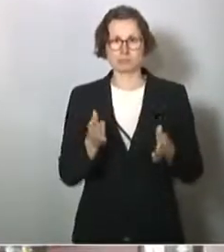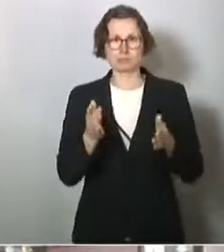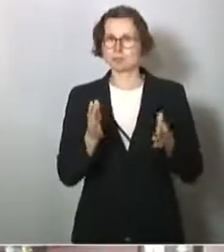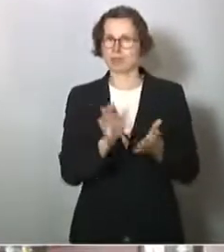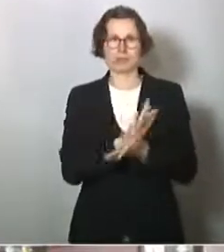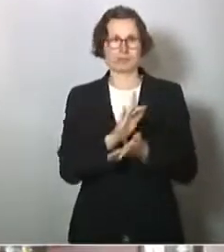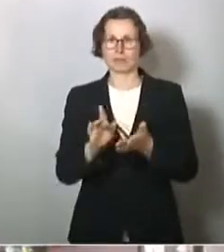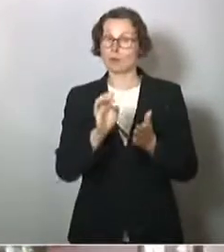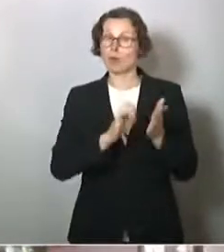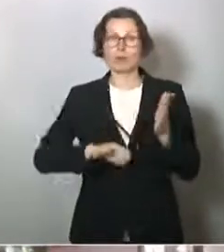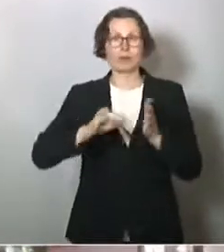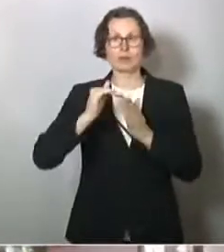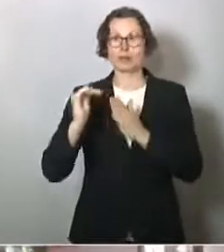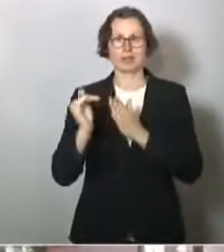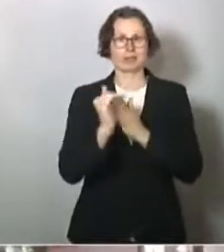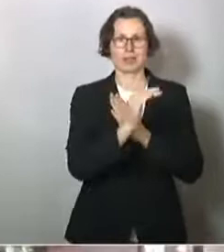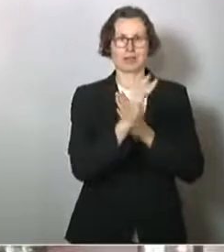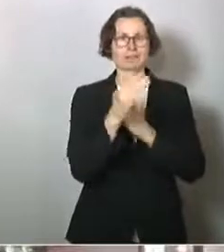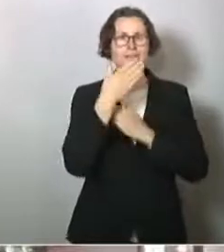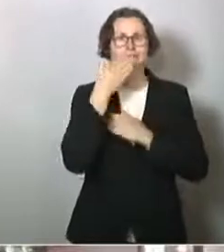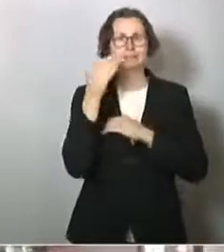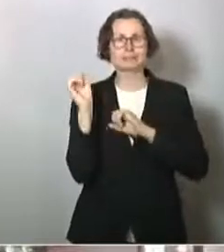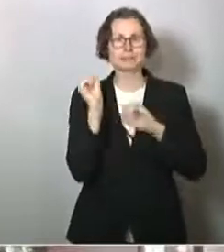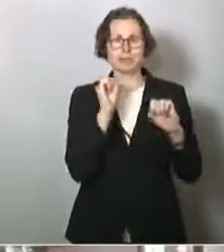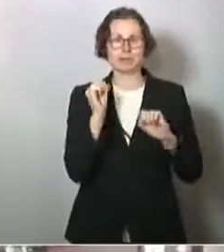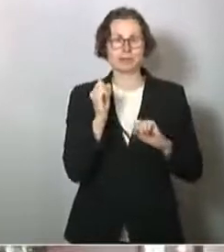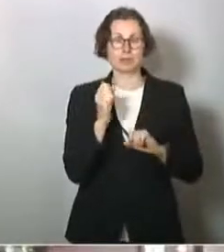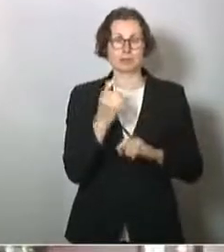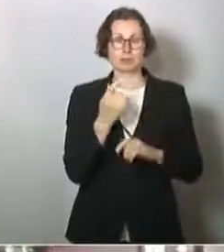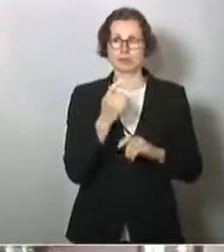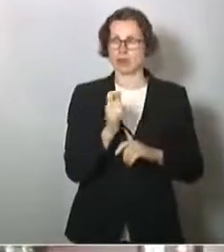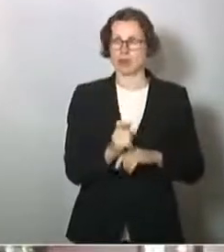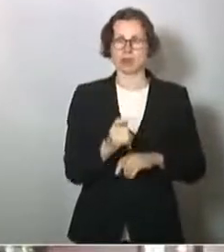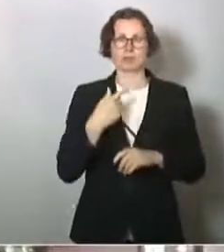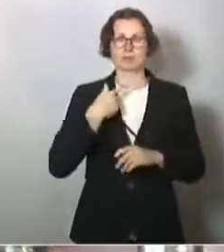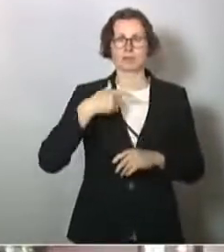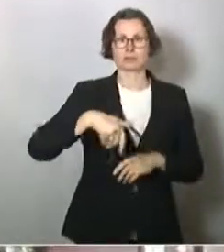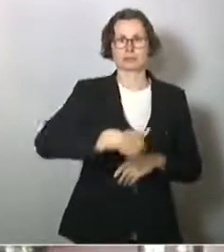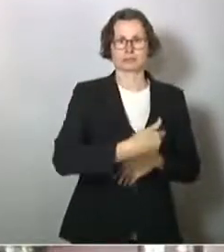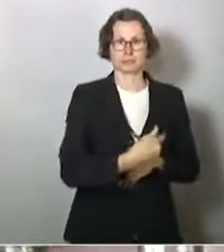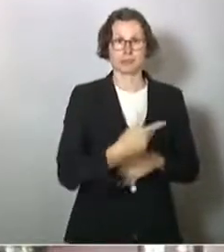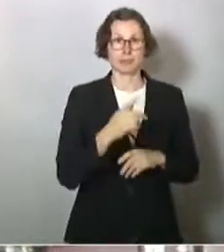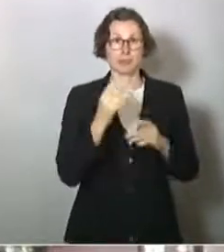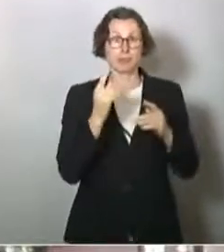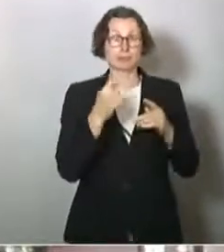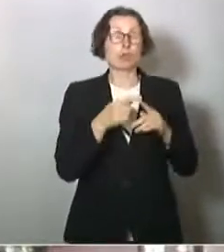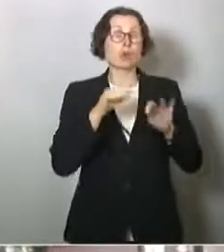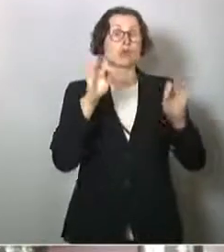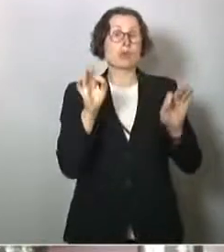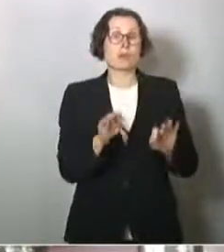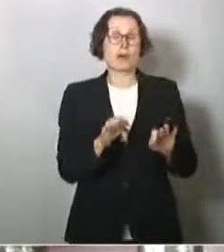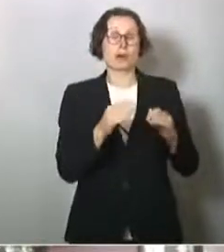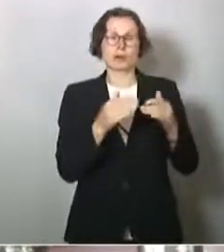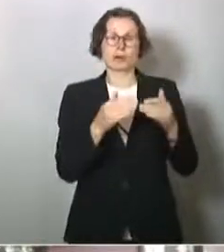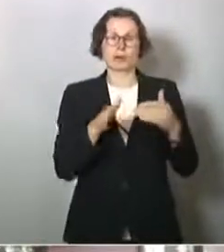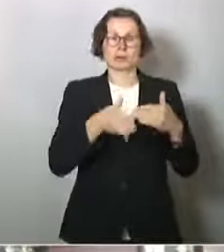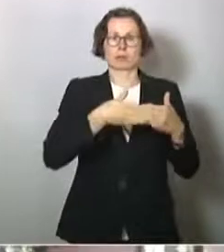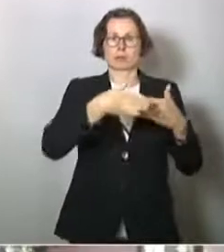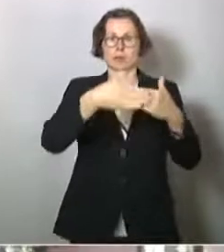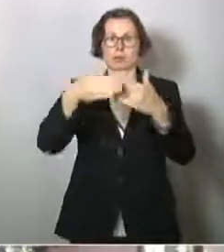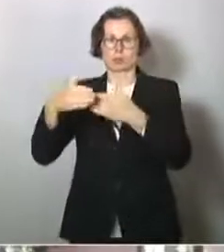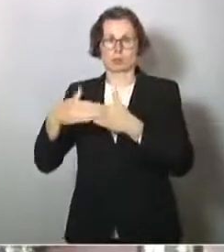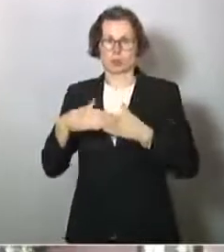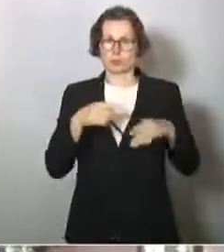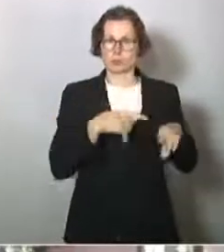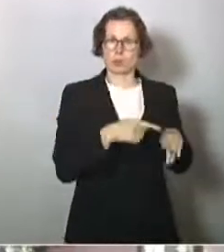Land hat reagiert. Und Italien wurde allein gelassen. Schlimmer noch, nachher wurden ja die Grenzen geschlossen, auch für die Schutzausrüstung für Italien.